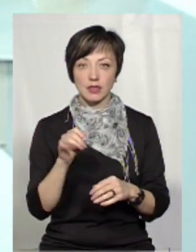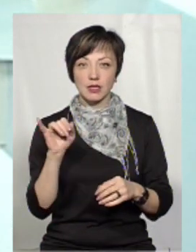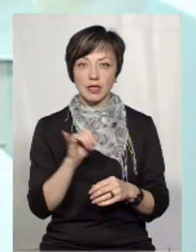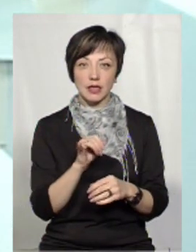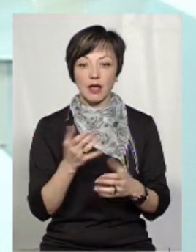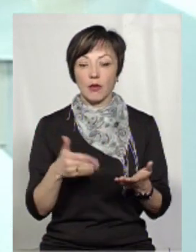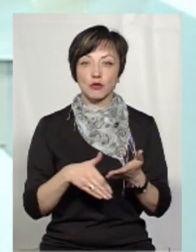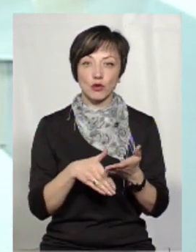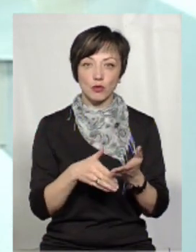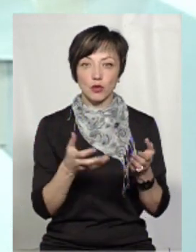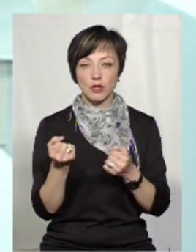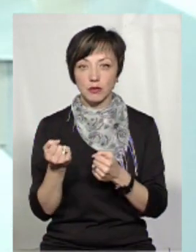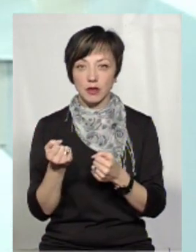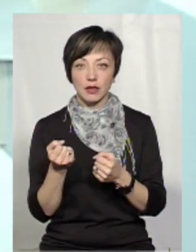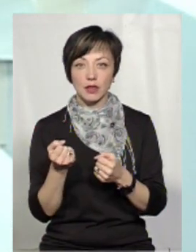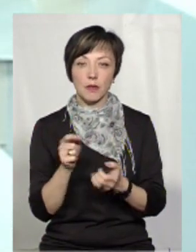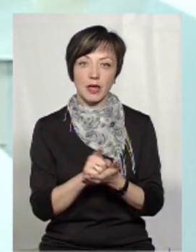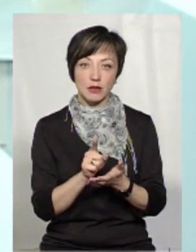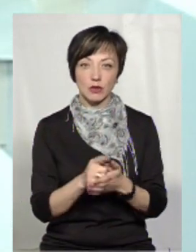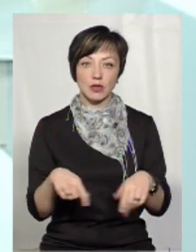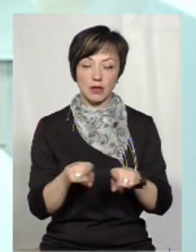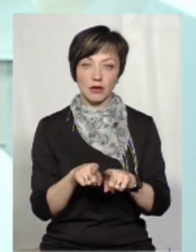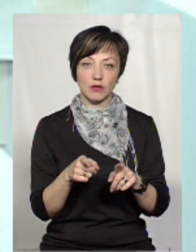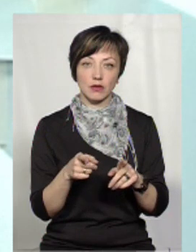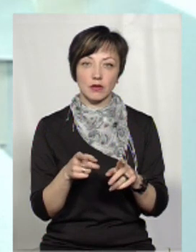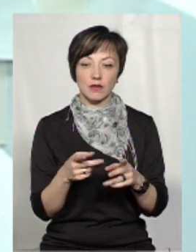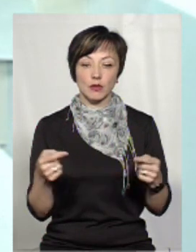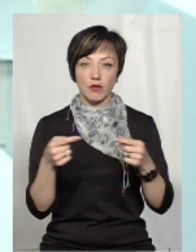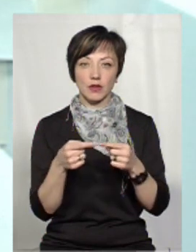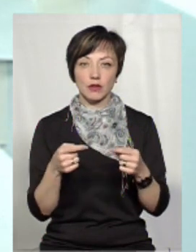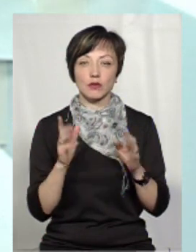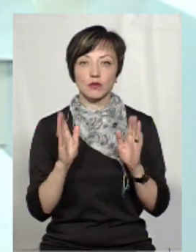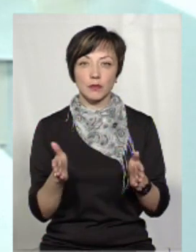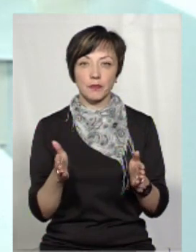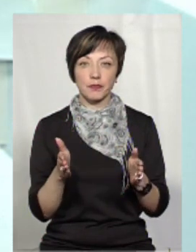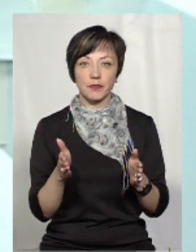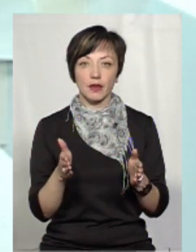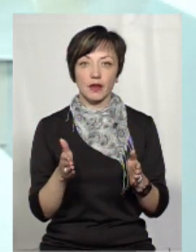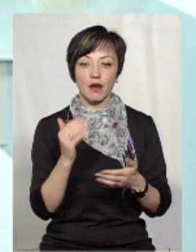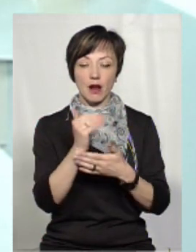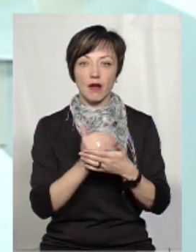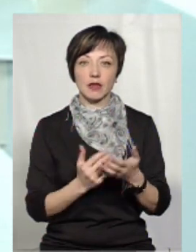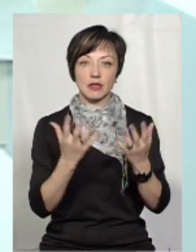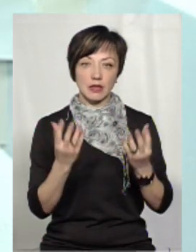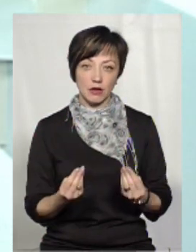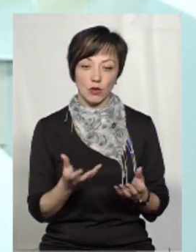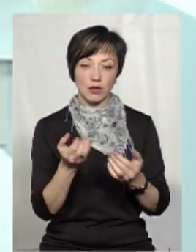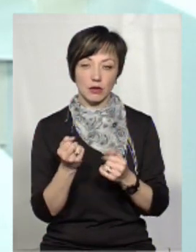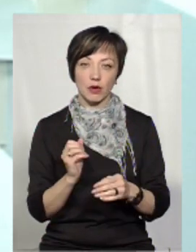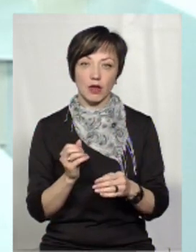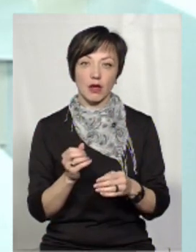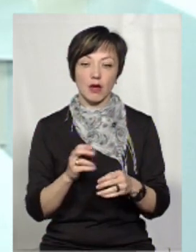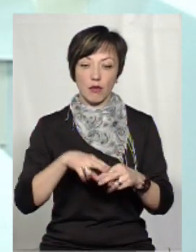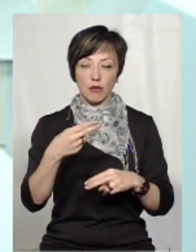і вже за яким способом вона отримує пенсію, то і за такими, відповідно визначені, відповідно до графіки в дні, вона і